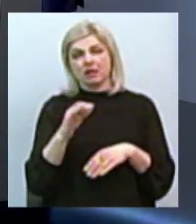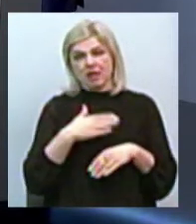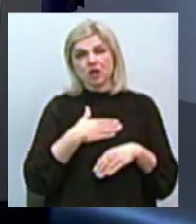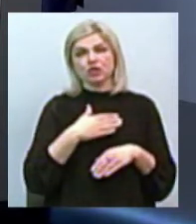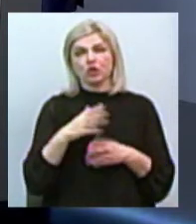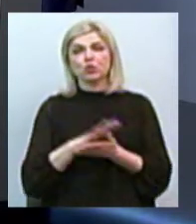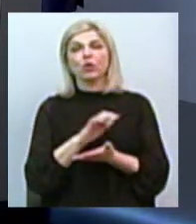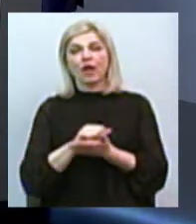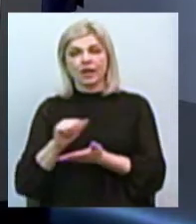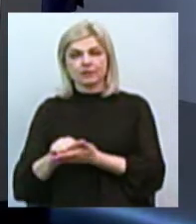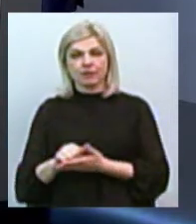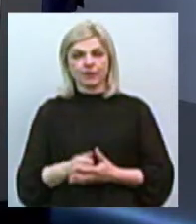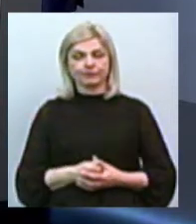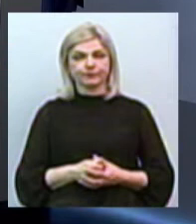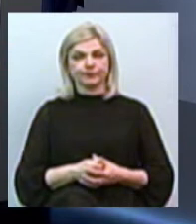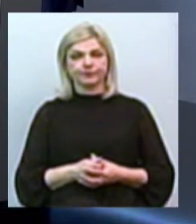Рудої та Євгена Сережука.